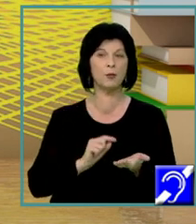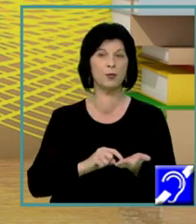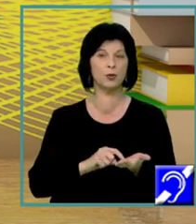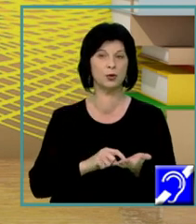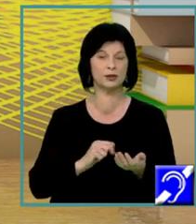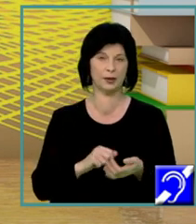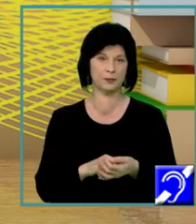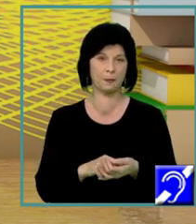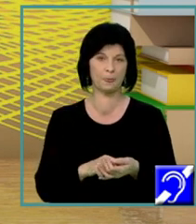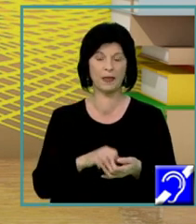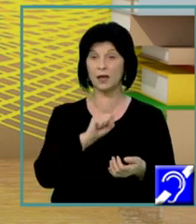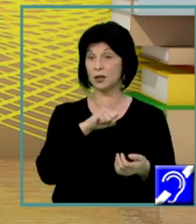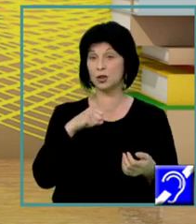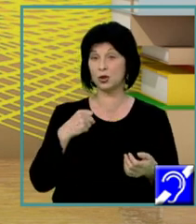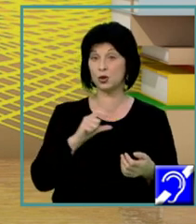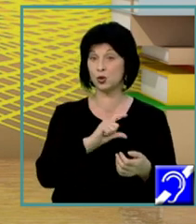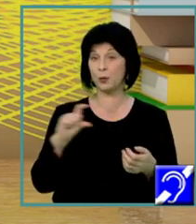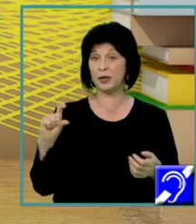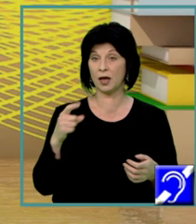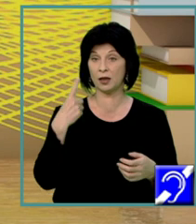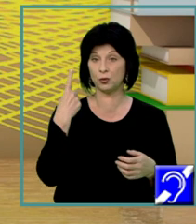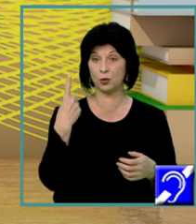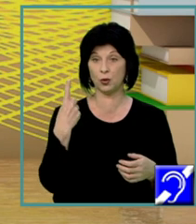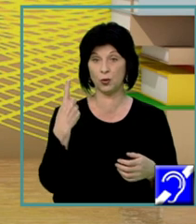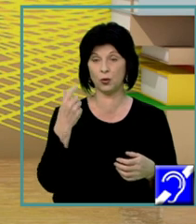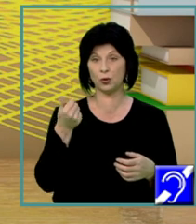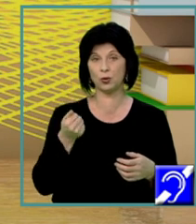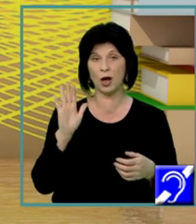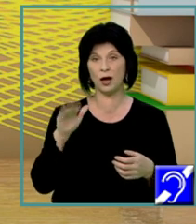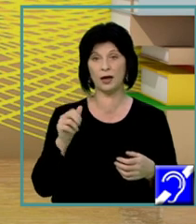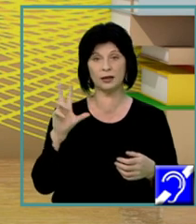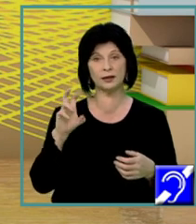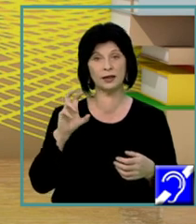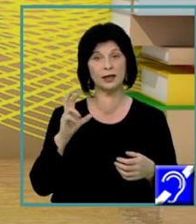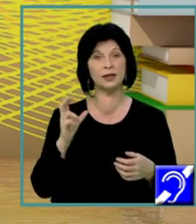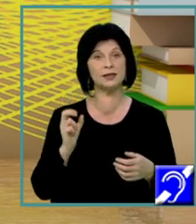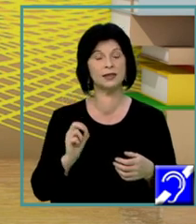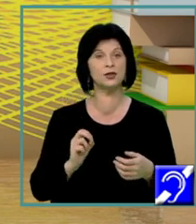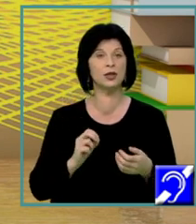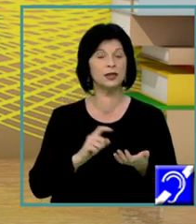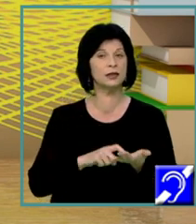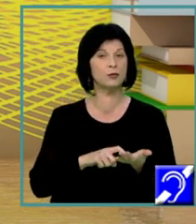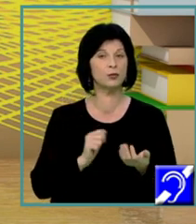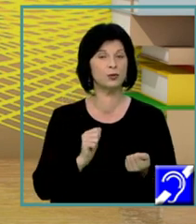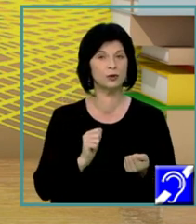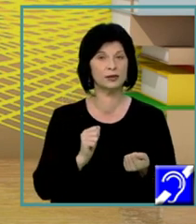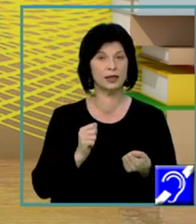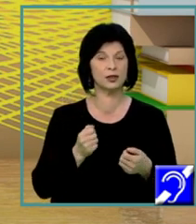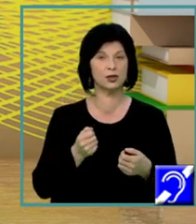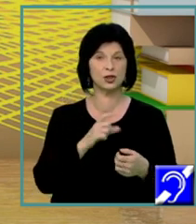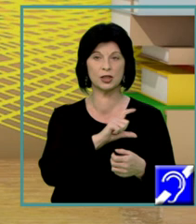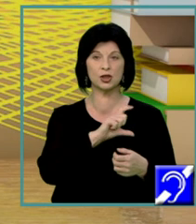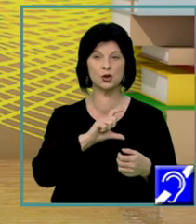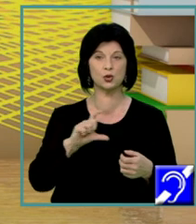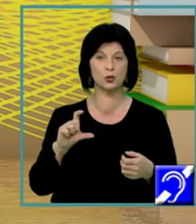subiectul 1A are în totalitate 30 de puncte, iar subiectul 1B 20 de puncte. De fiecare dată am